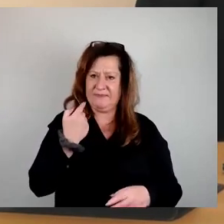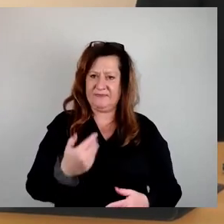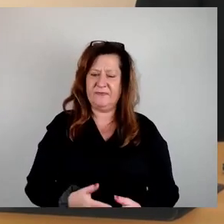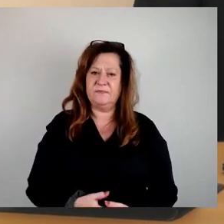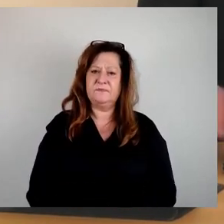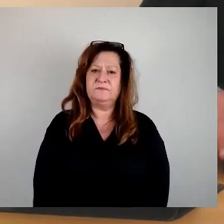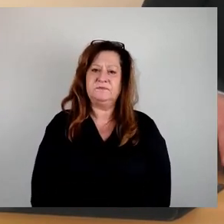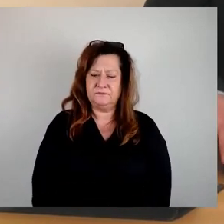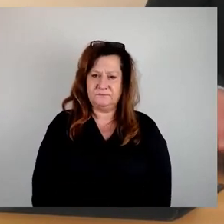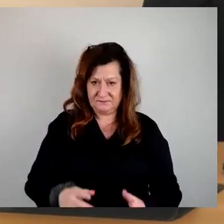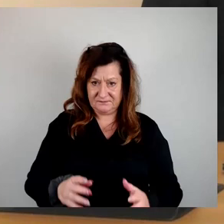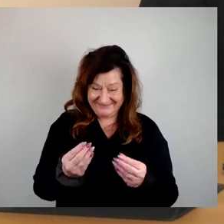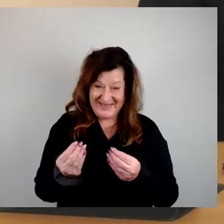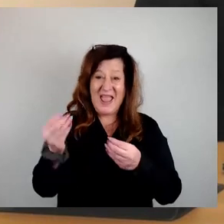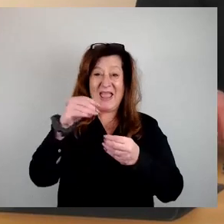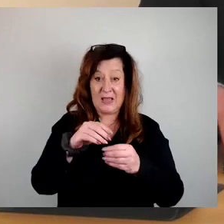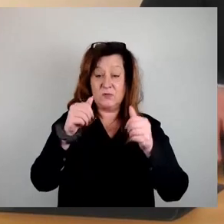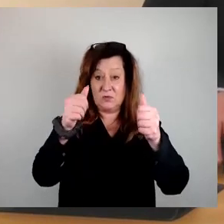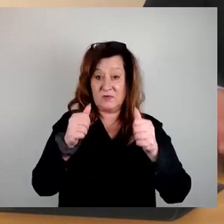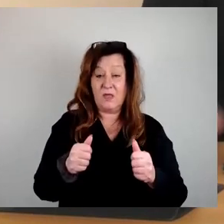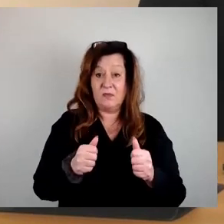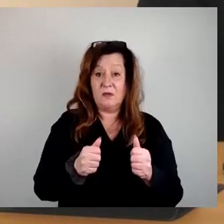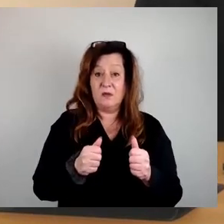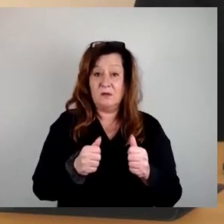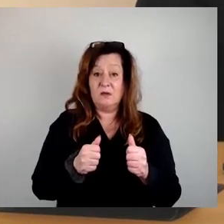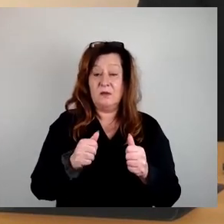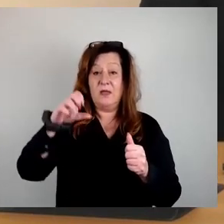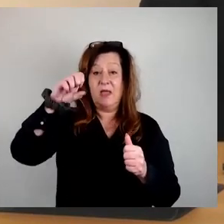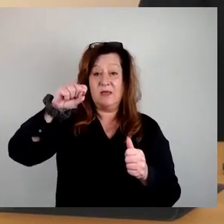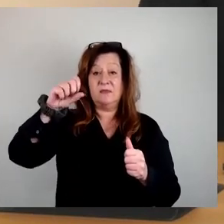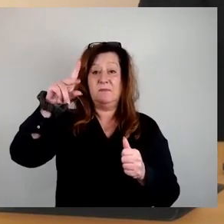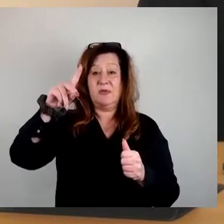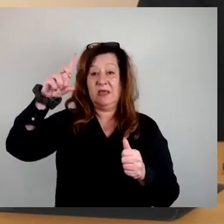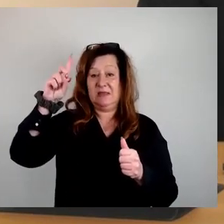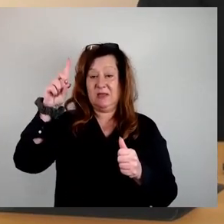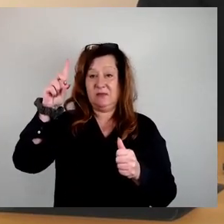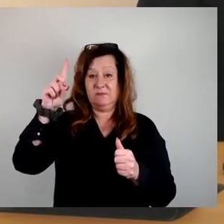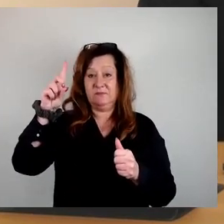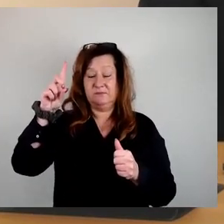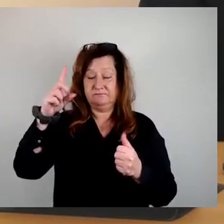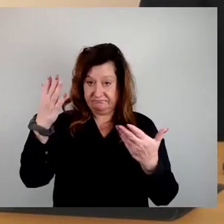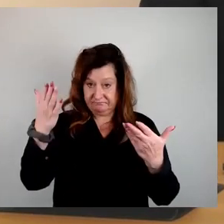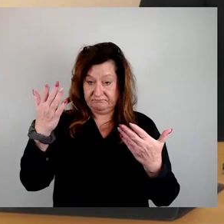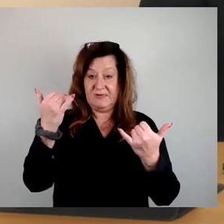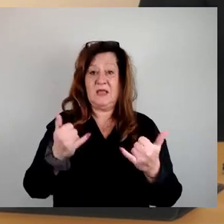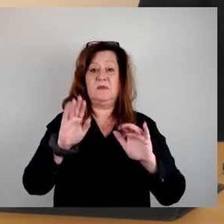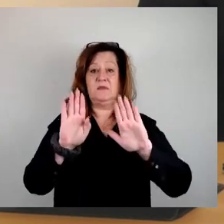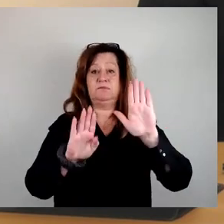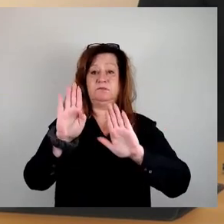Ergänzungsantrag der SPD. Wer dem folgen möchte, den bitte ich jetzt ums Stimmzeichen.